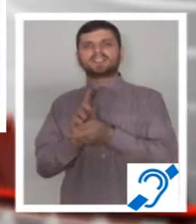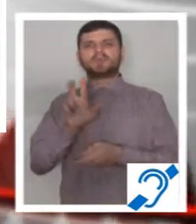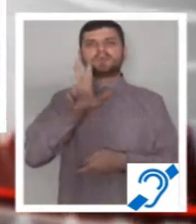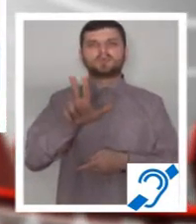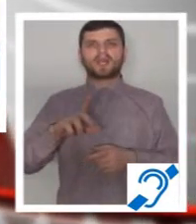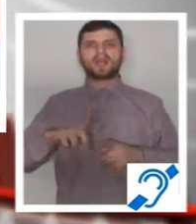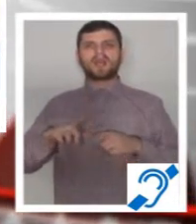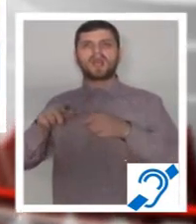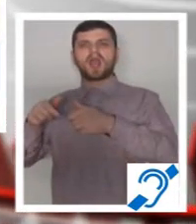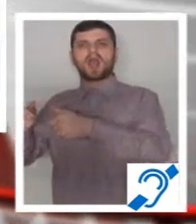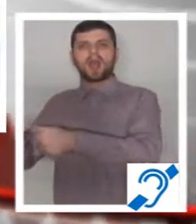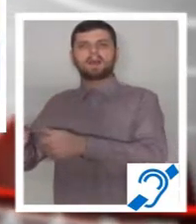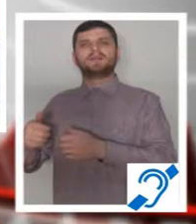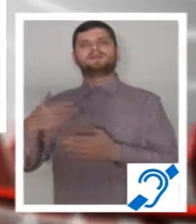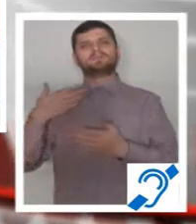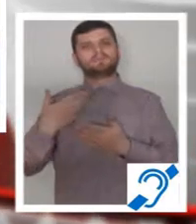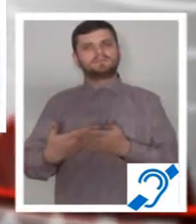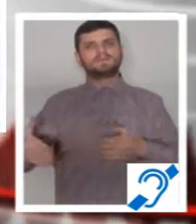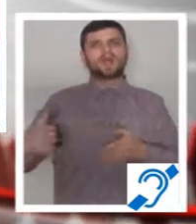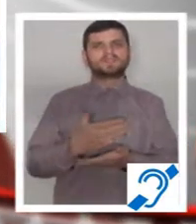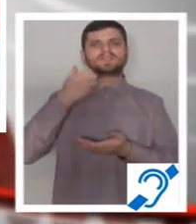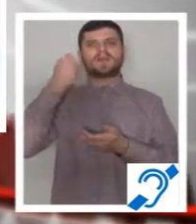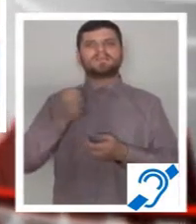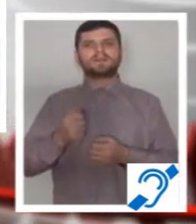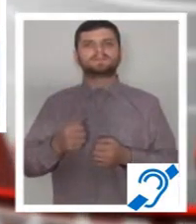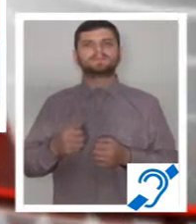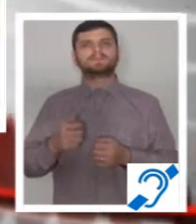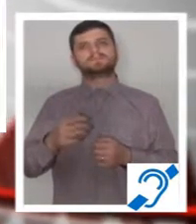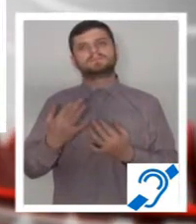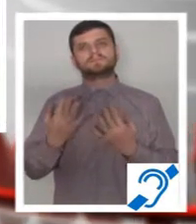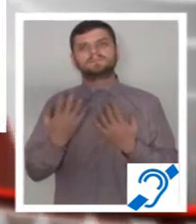de îngrijiri medicale. Sute de angajați ar putea rămâne pe drumuri.